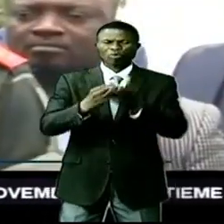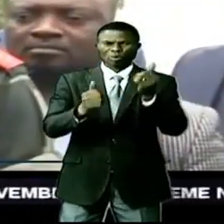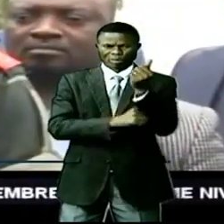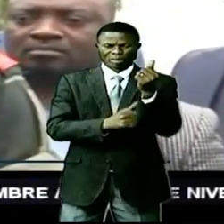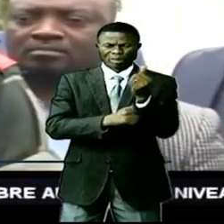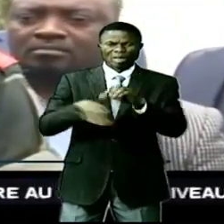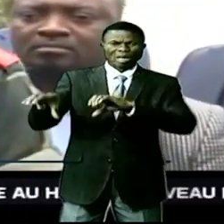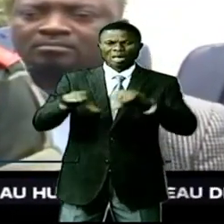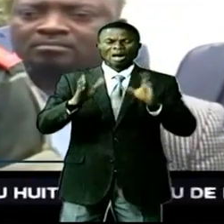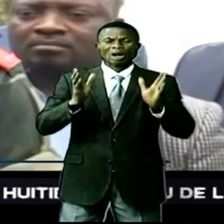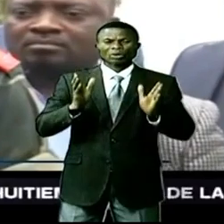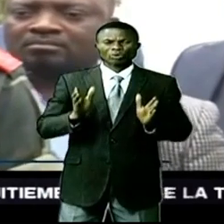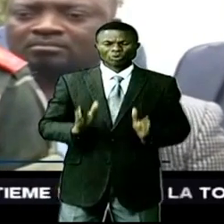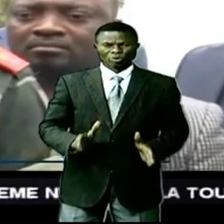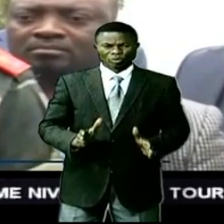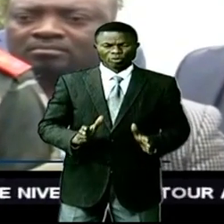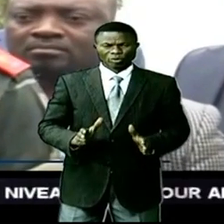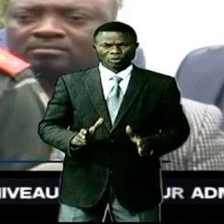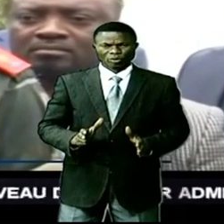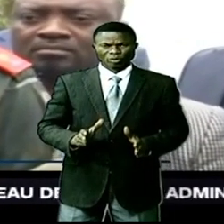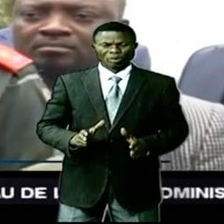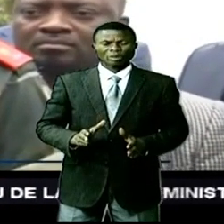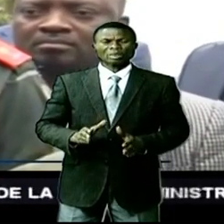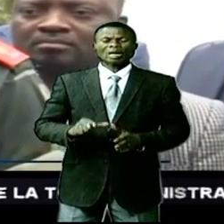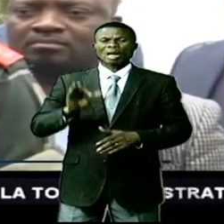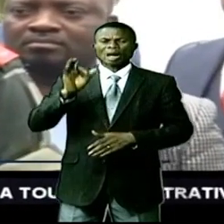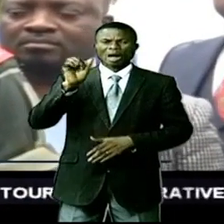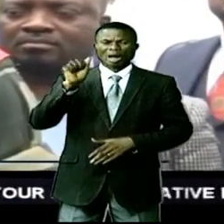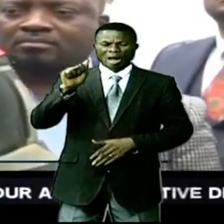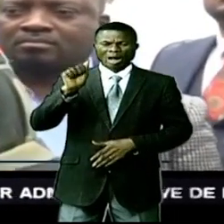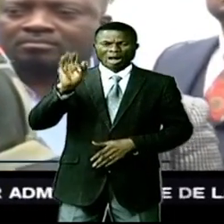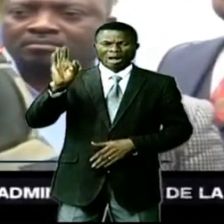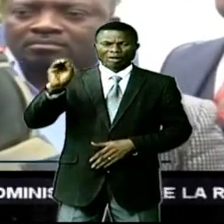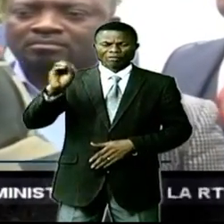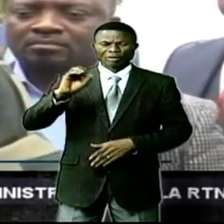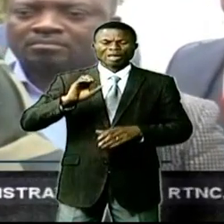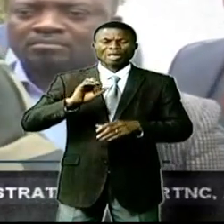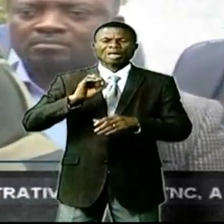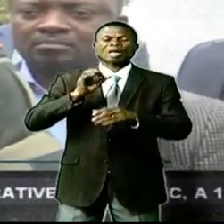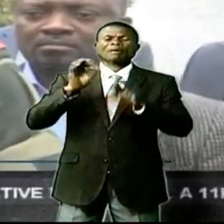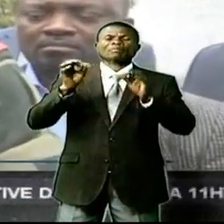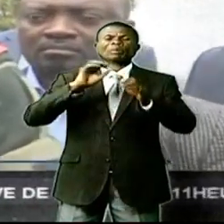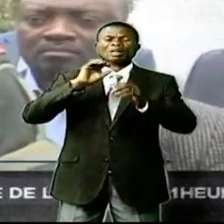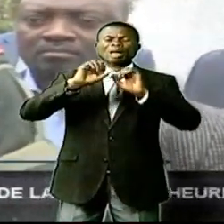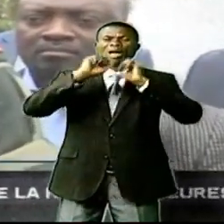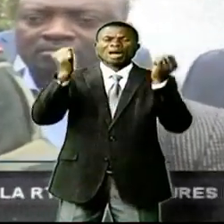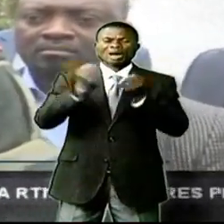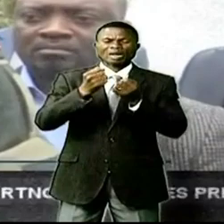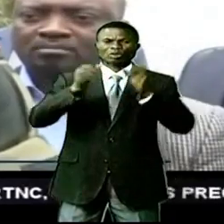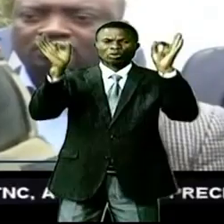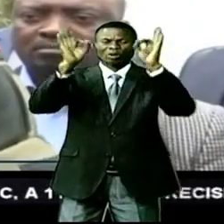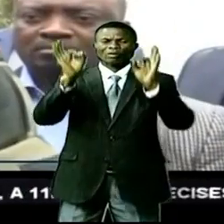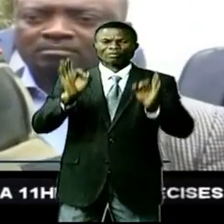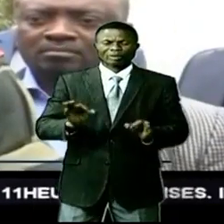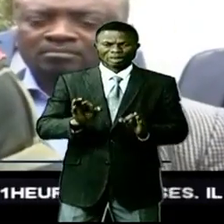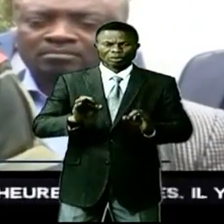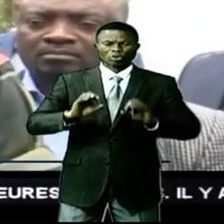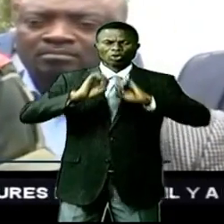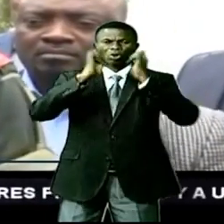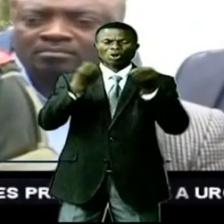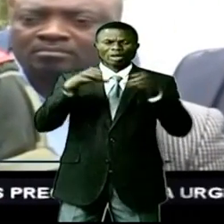les acteurs de la FEC, la Fédération des entreprises du Congo, les acteurs qui